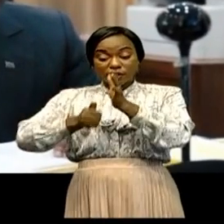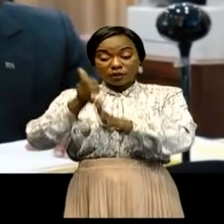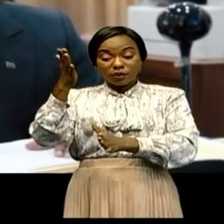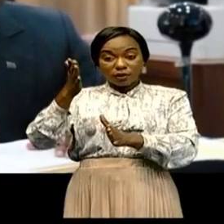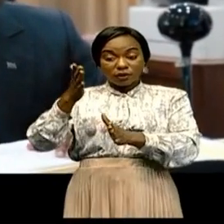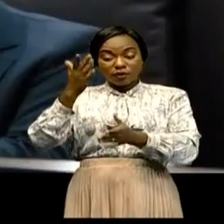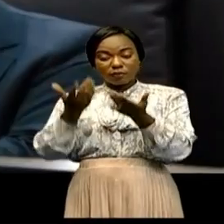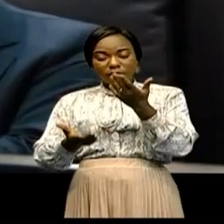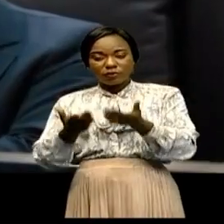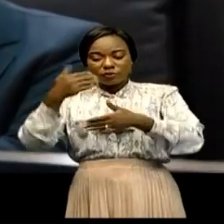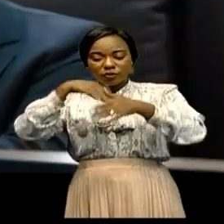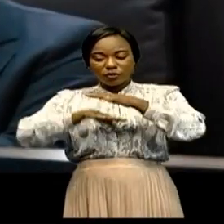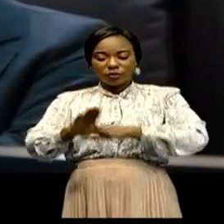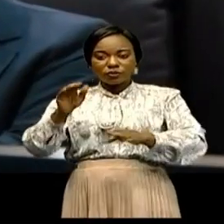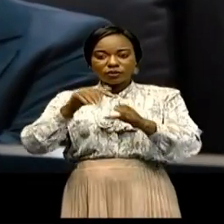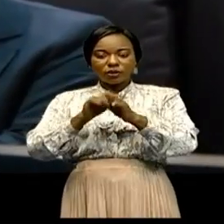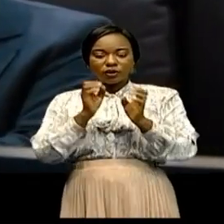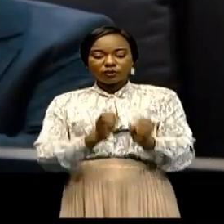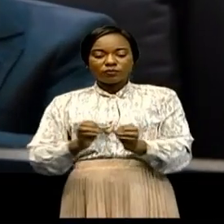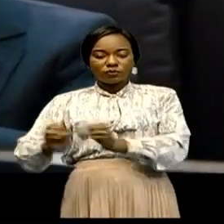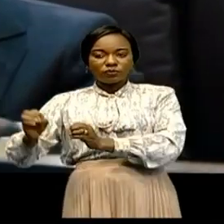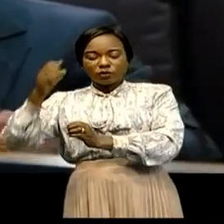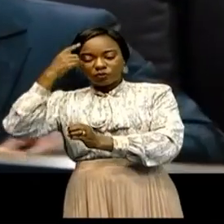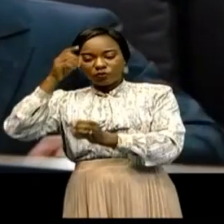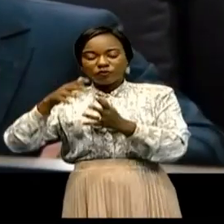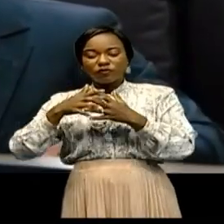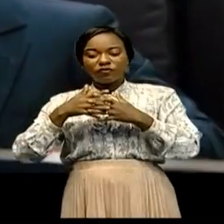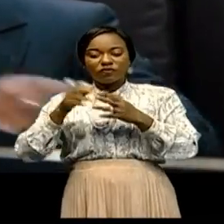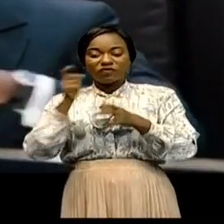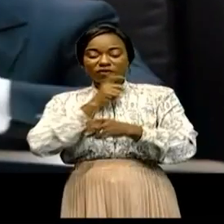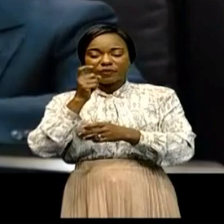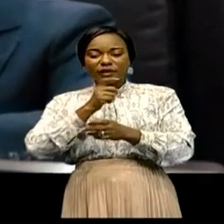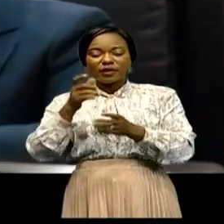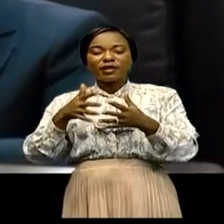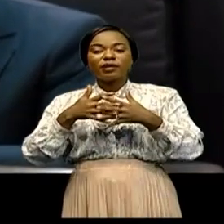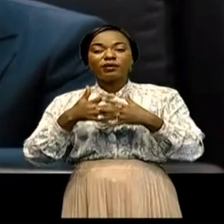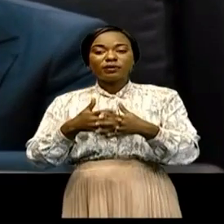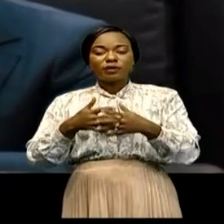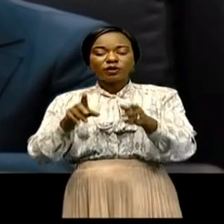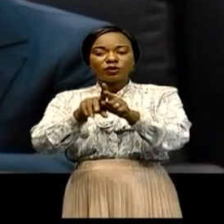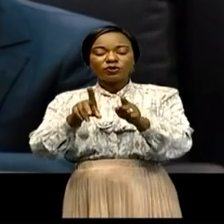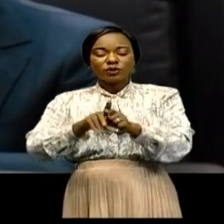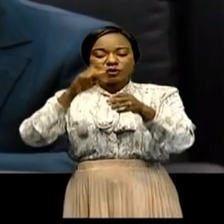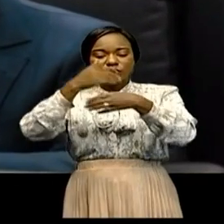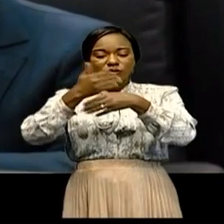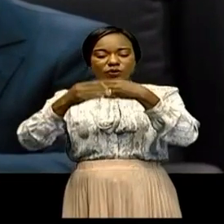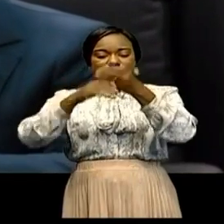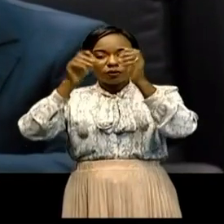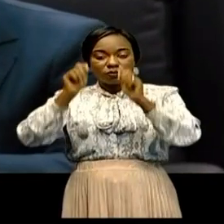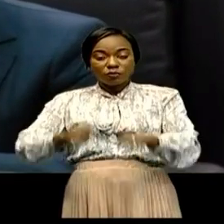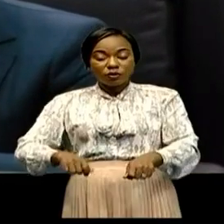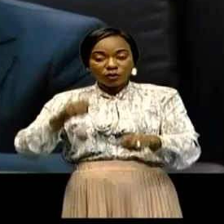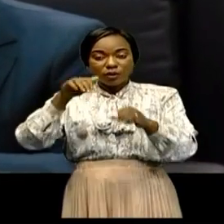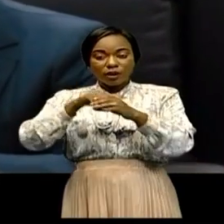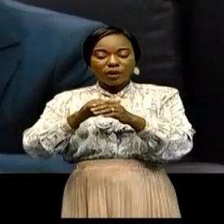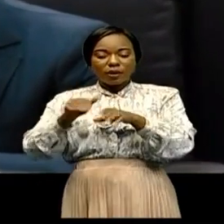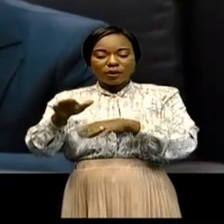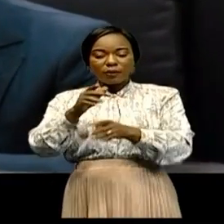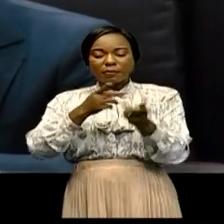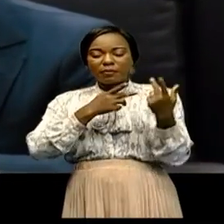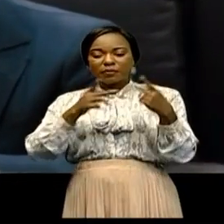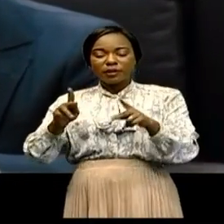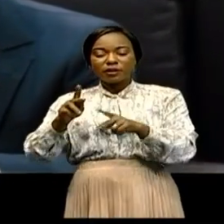qui rentrent dans la composition de batteries. D'où la nécessité de construire, à partir de la République démocratique du Congo,